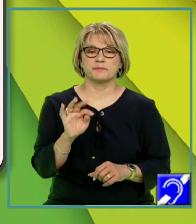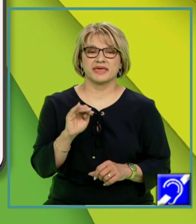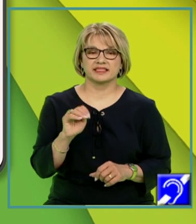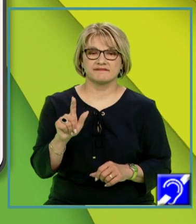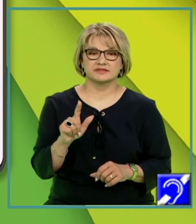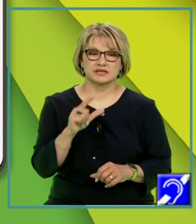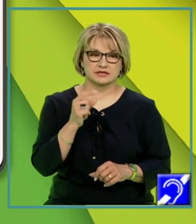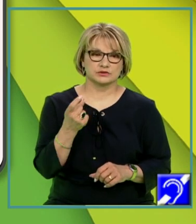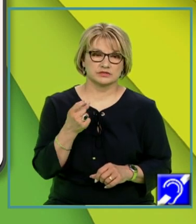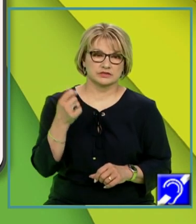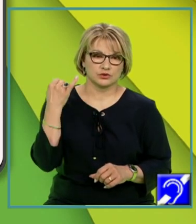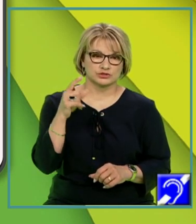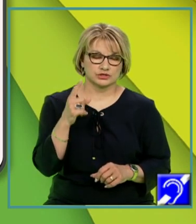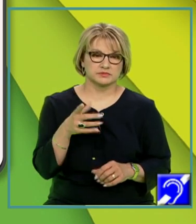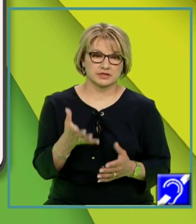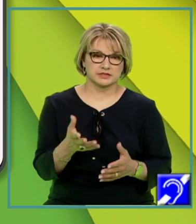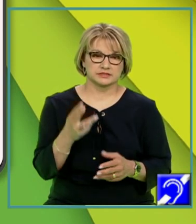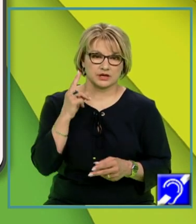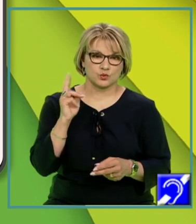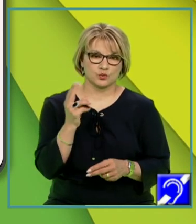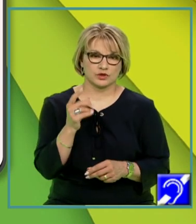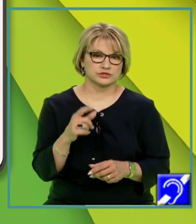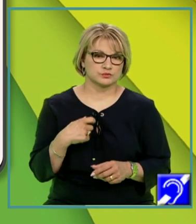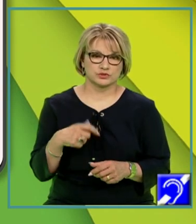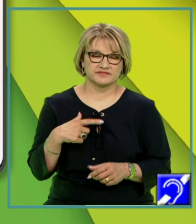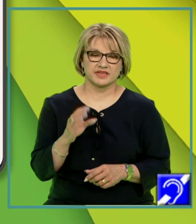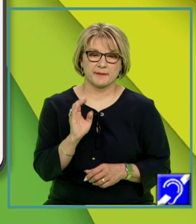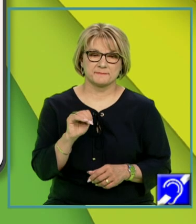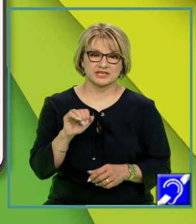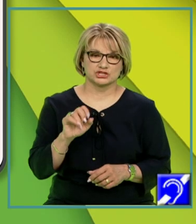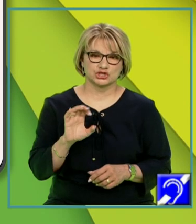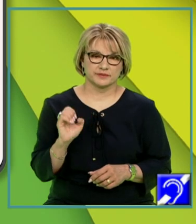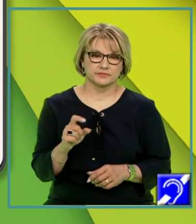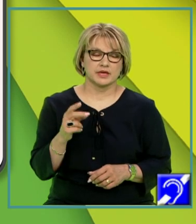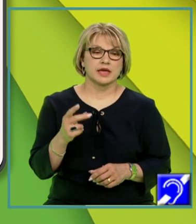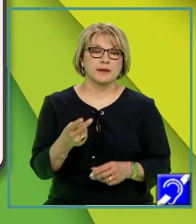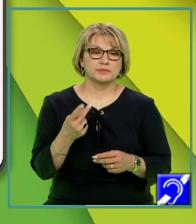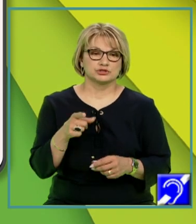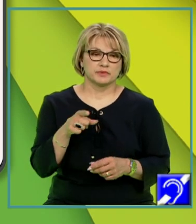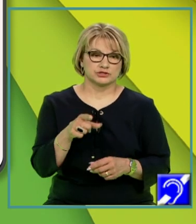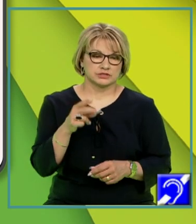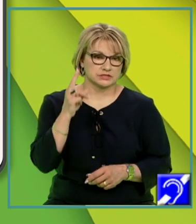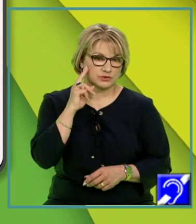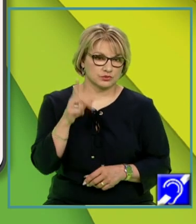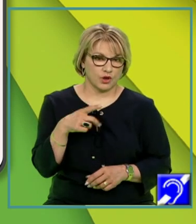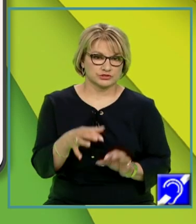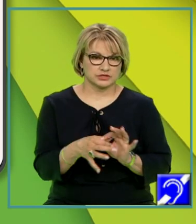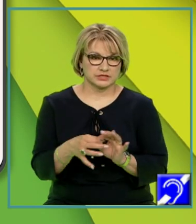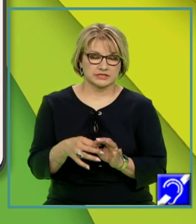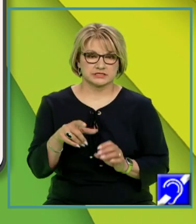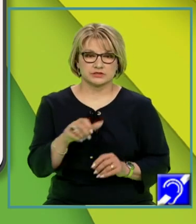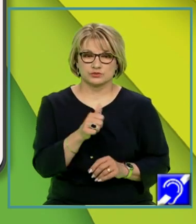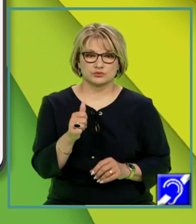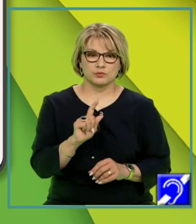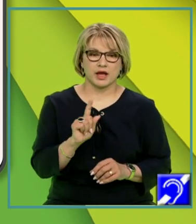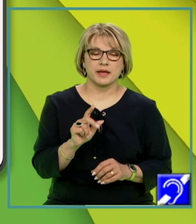însuși conceptul unei astfel de cunoașteri că ele nu pot fi empirice. Principiile acestei cunoașteri, de care țin nu numai propozițiile ei prime,